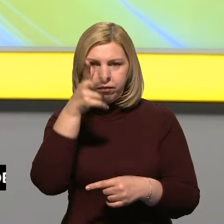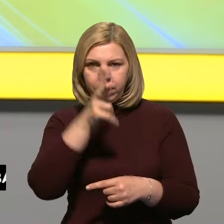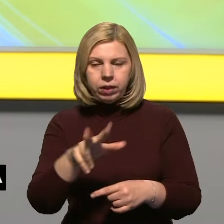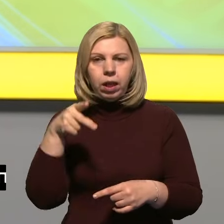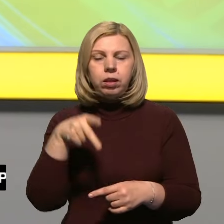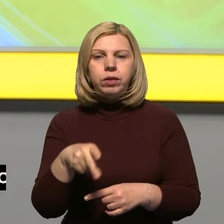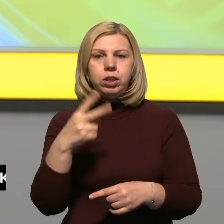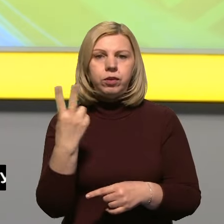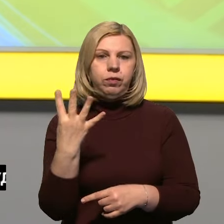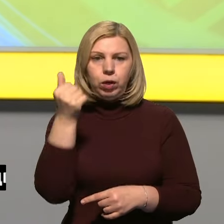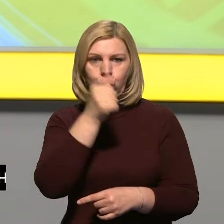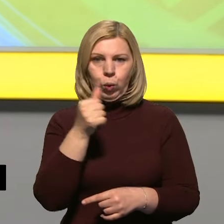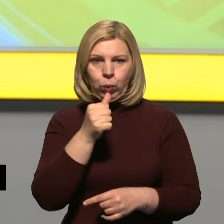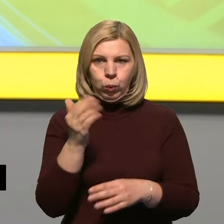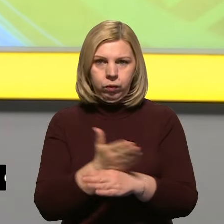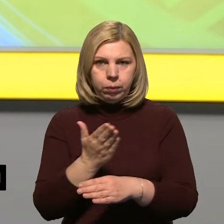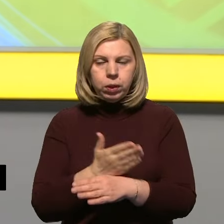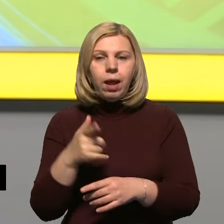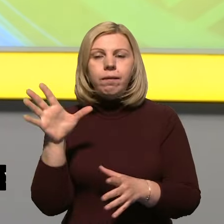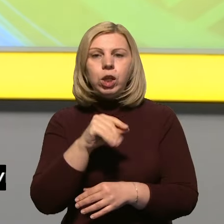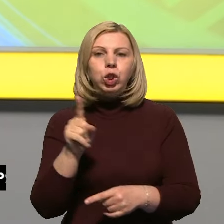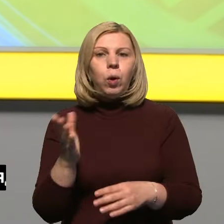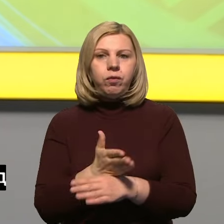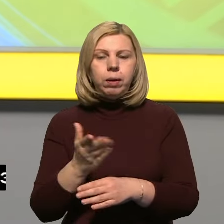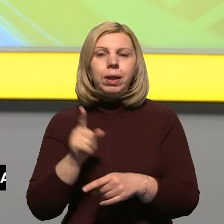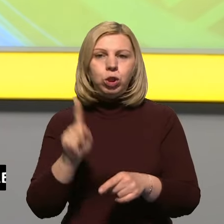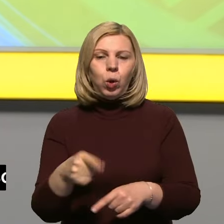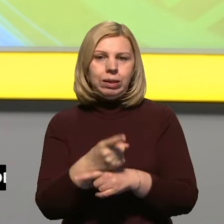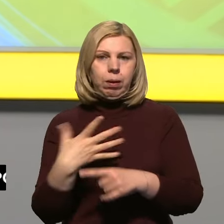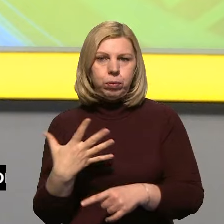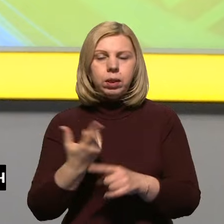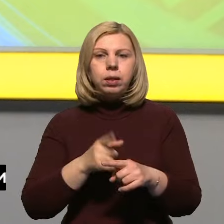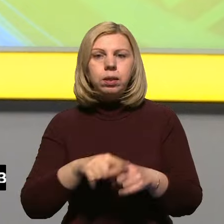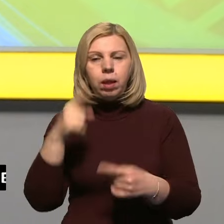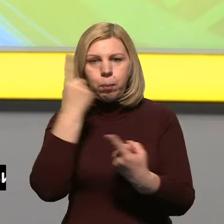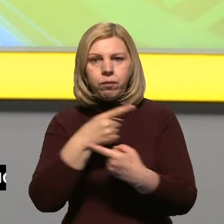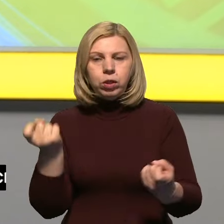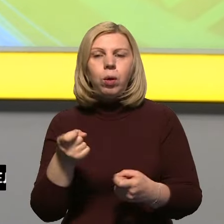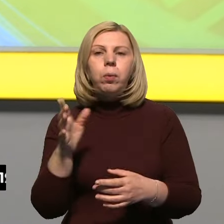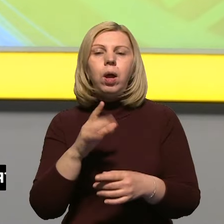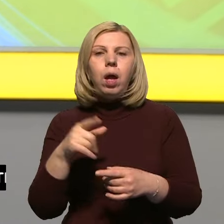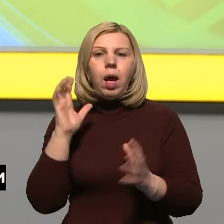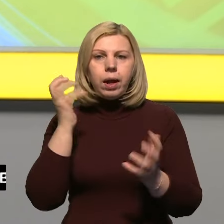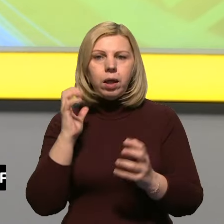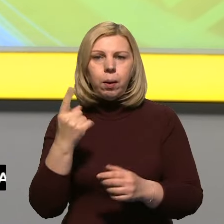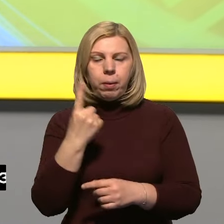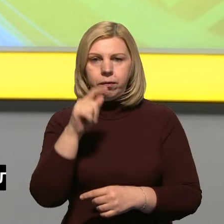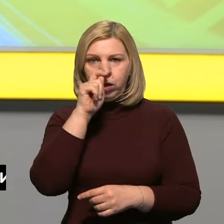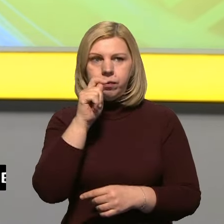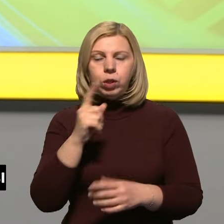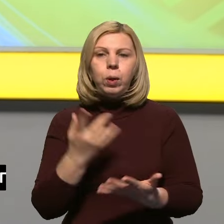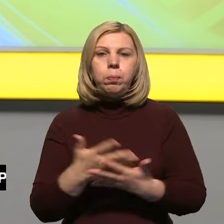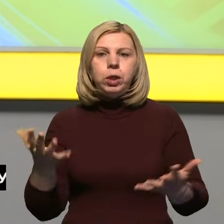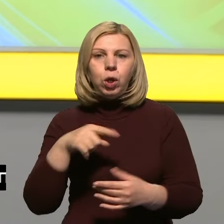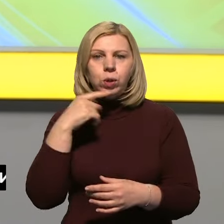2024 року. «Все, що виробили, те і запускають». Про це він повідомив в ефірі громадського радіо 1 квітня. Ну і